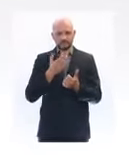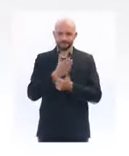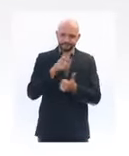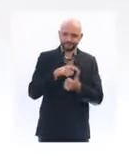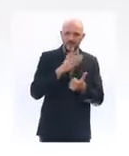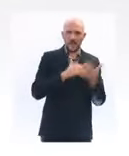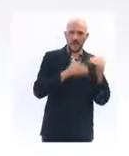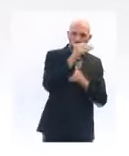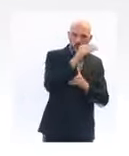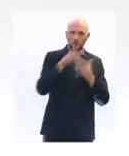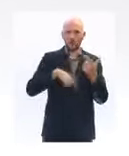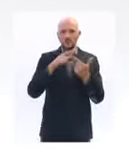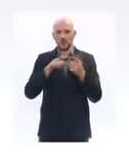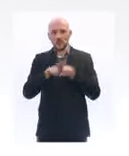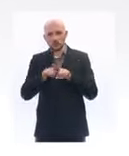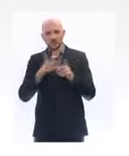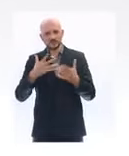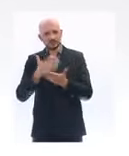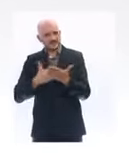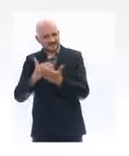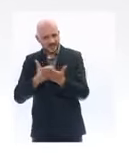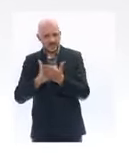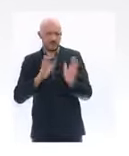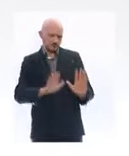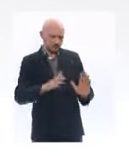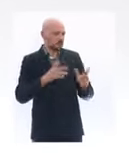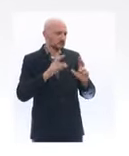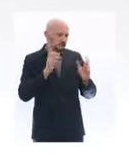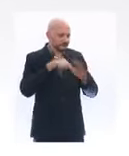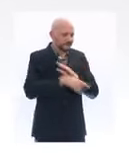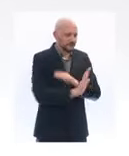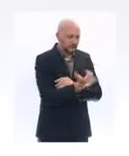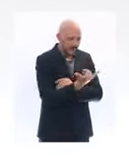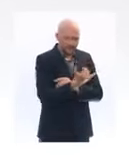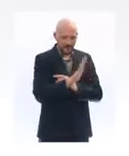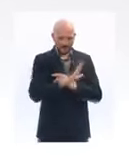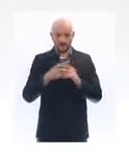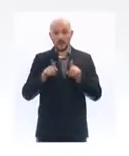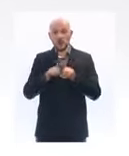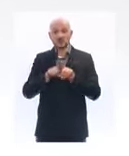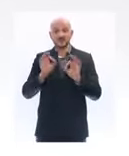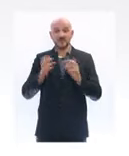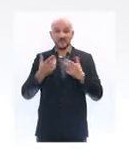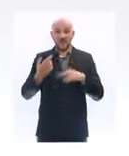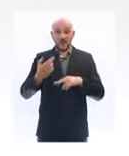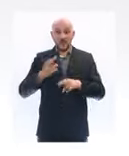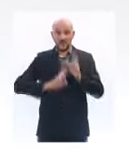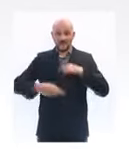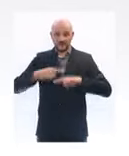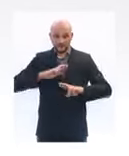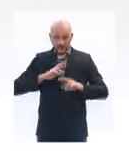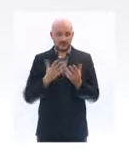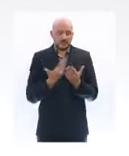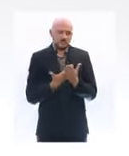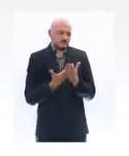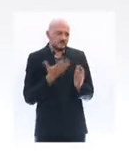télétravail. Là, ça n'est pas le sujet du moment. Ou la réversibilité, ça n'est pas non plus le sujet du moment. Mais je sais que les partenaires sociaux qui ont